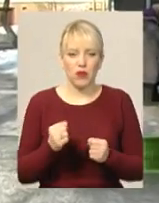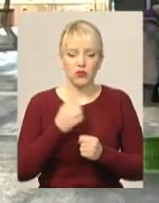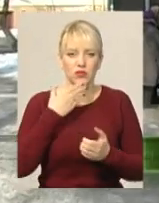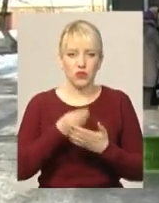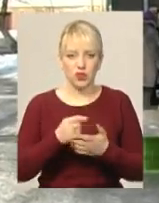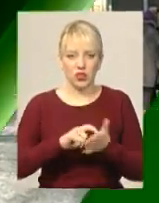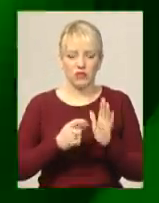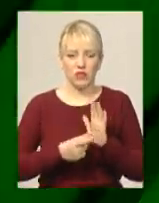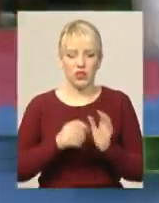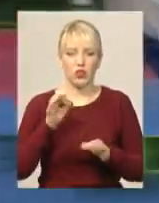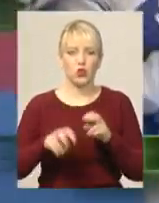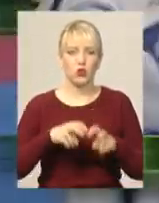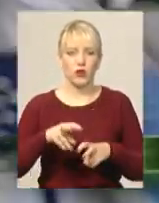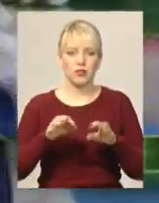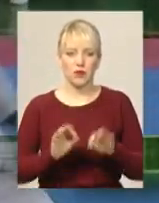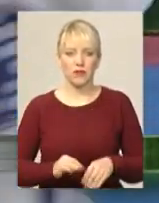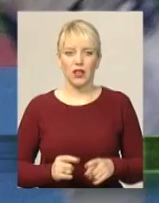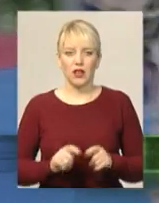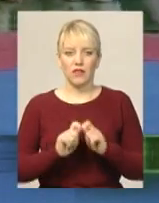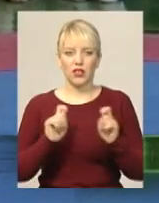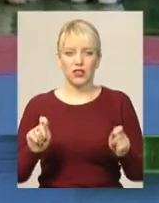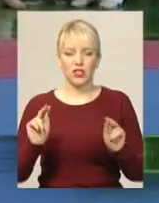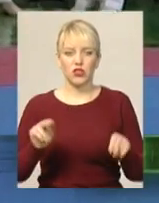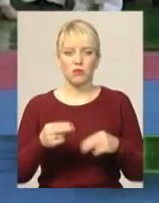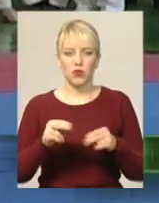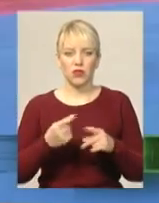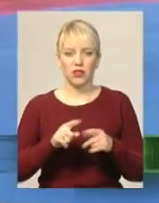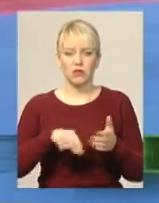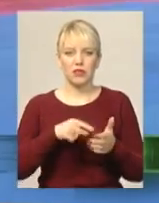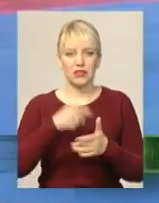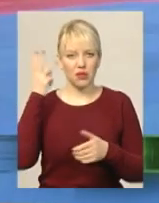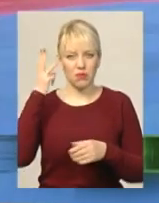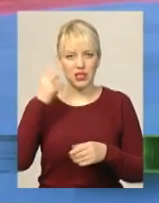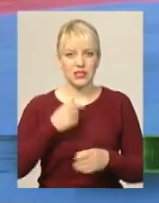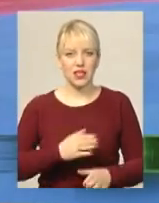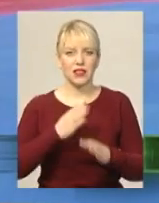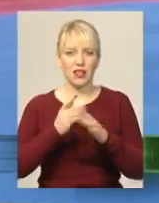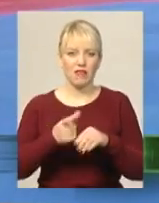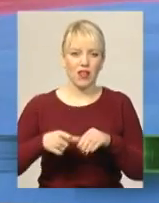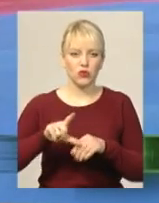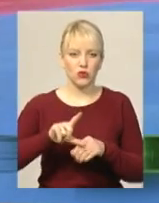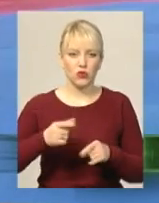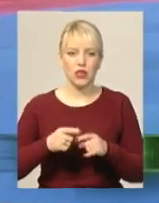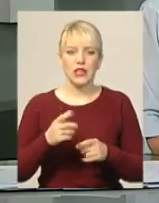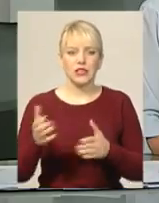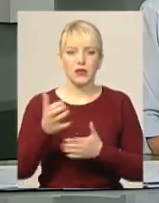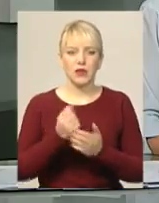справедливості Відкритий чемпіонат міста Хмельницького Схитбондо ВТ зібрав рекордну кількість учасників